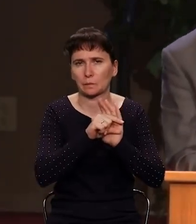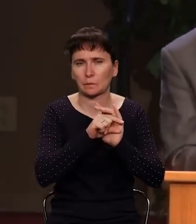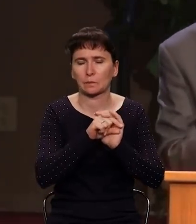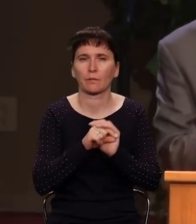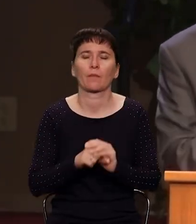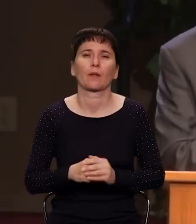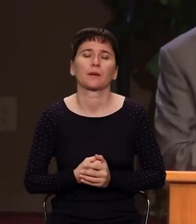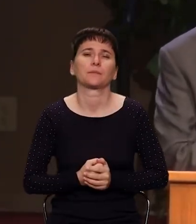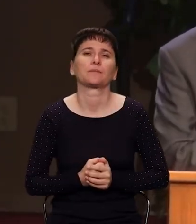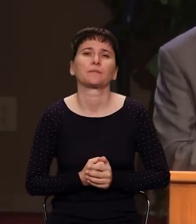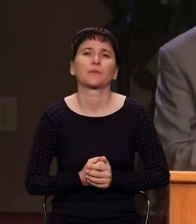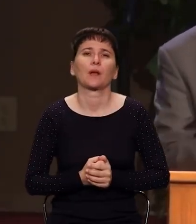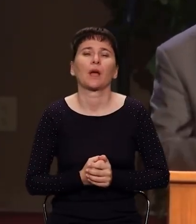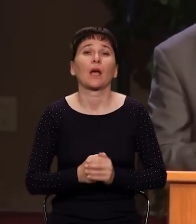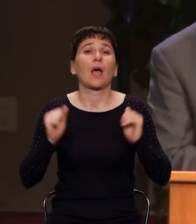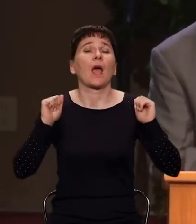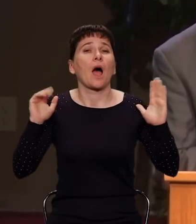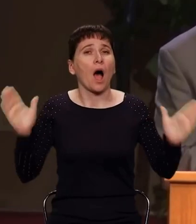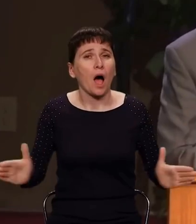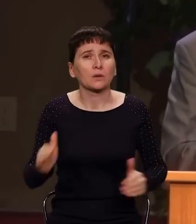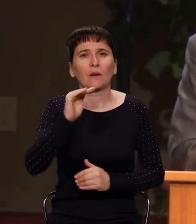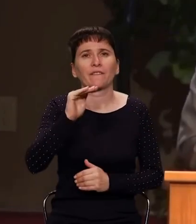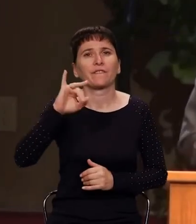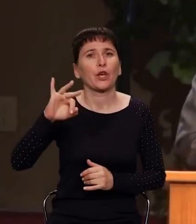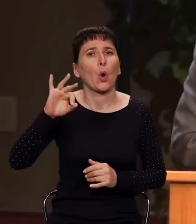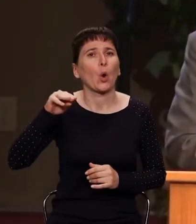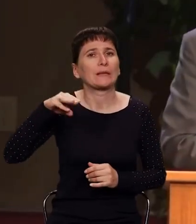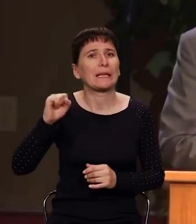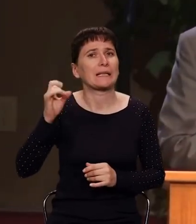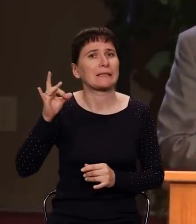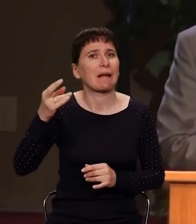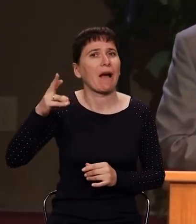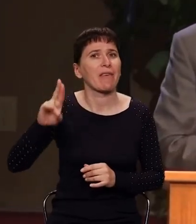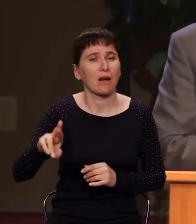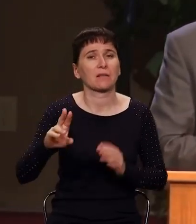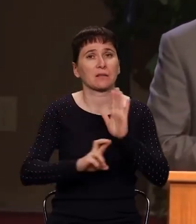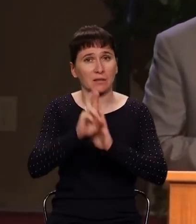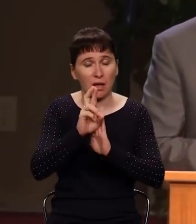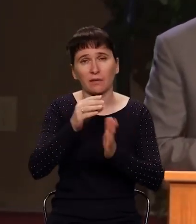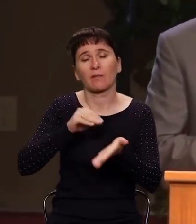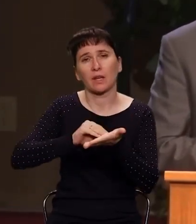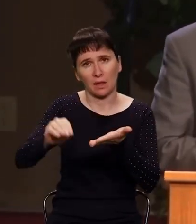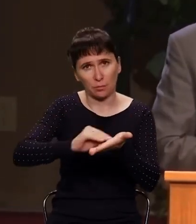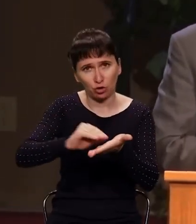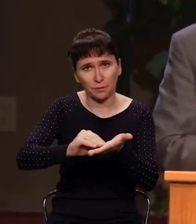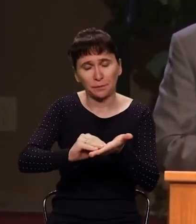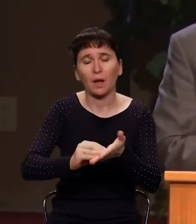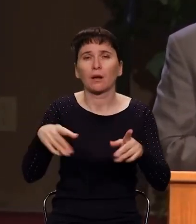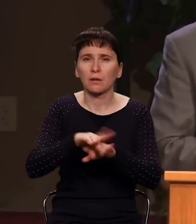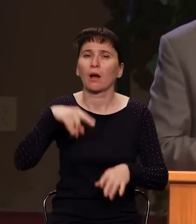Следующие слова мы читаем здесь. «И ангелу Феотирской церкви напиши. Так говорит Сын Божий,